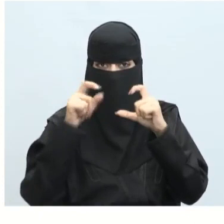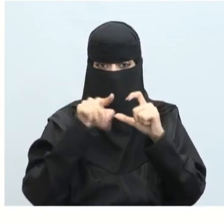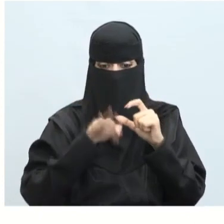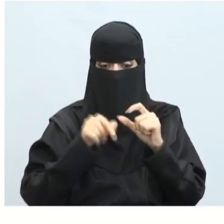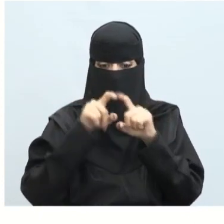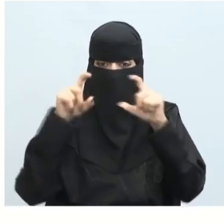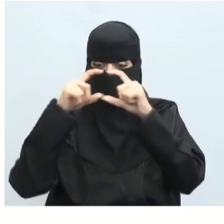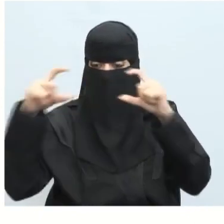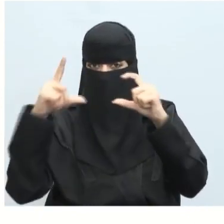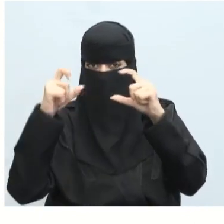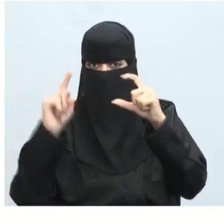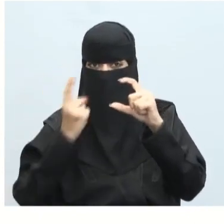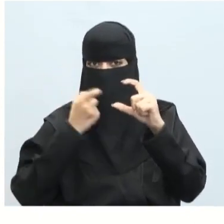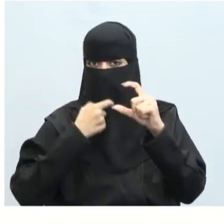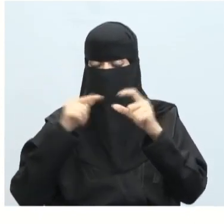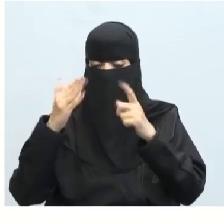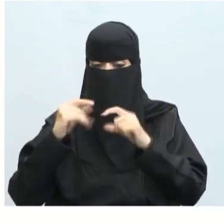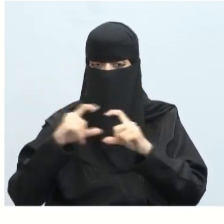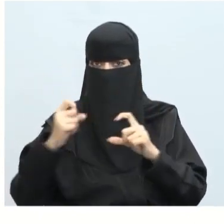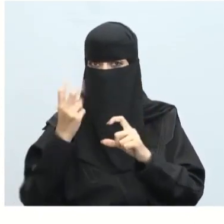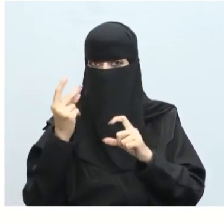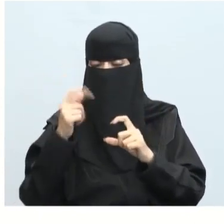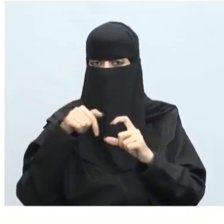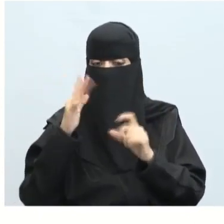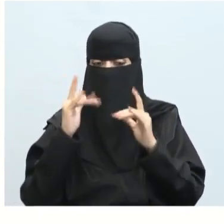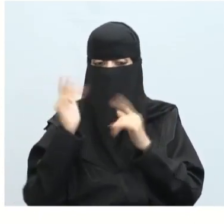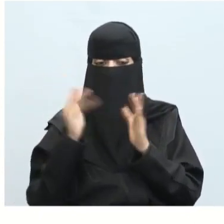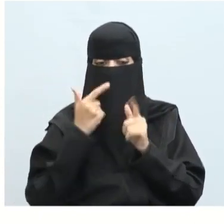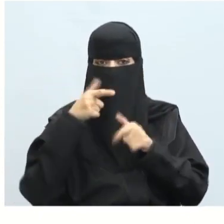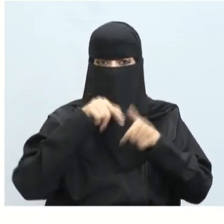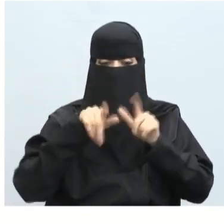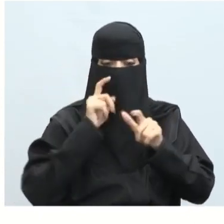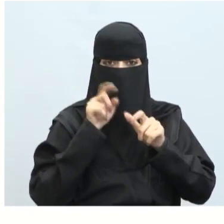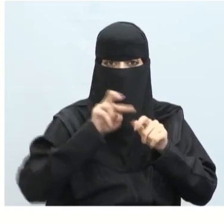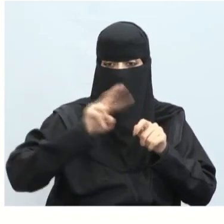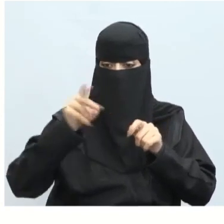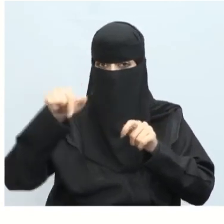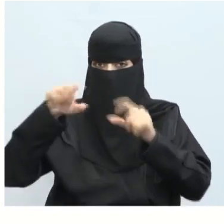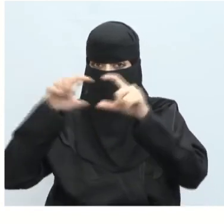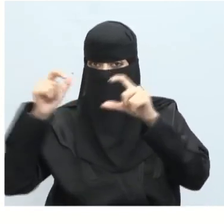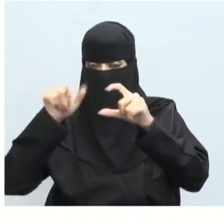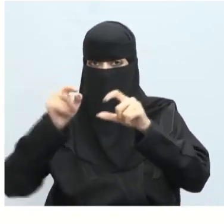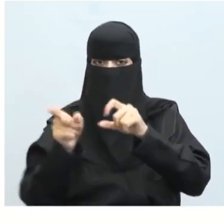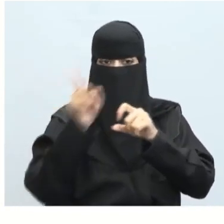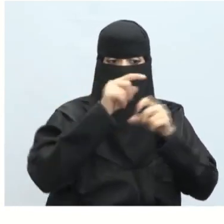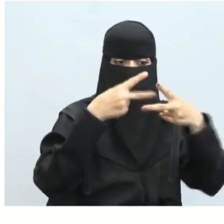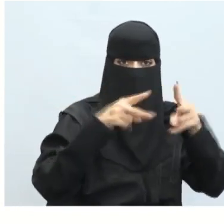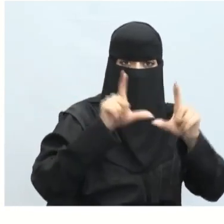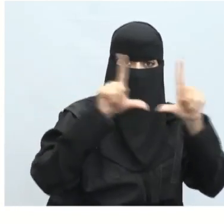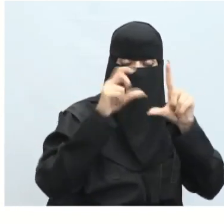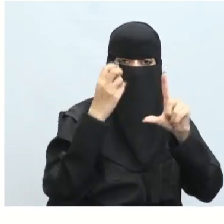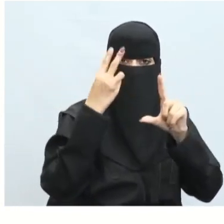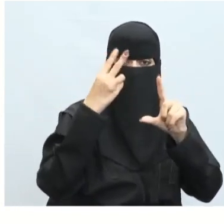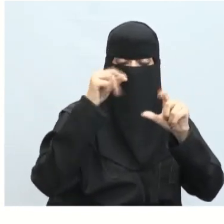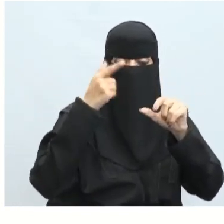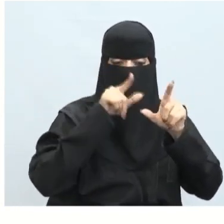صورة لكل قائمة تغير محتويات الشاشة لإظهار قائمة بالخيارات فعلى سبيل مثال عند الضغط على مكون لست بكر قائمة الخيارات الخاصة بالرياض